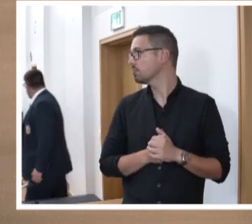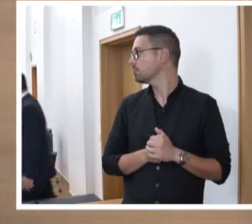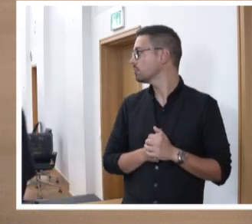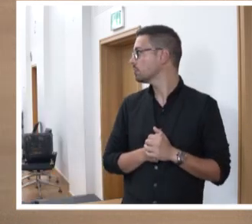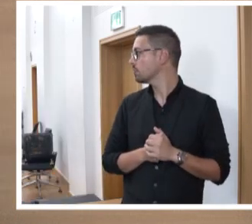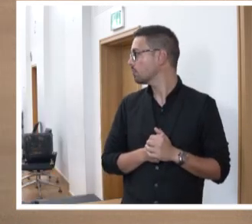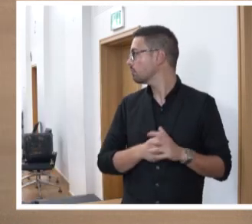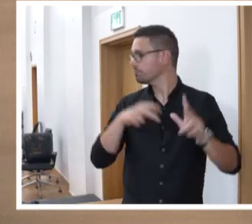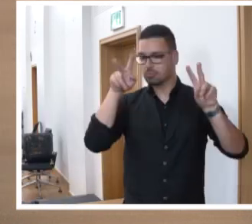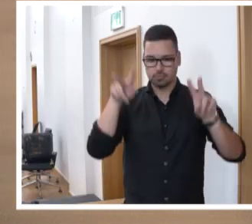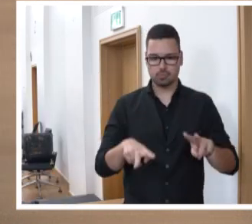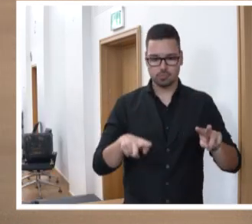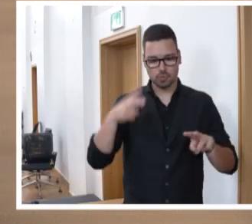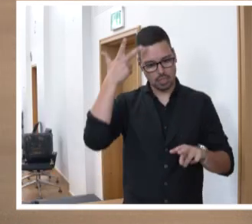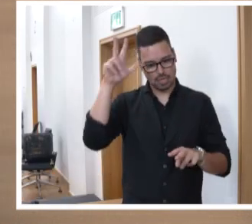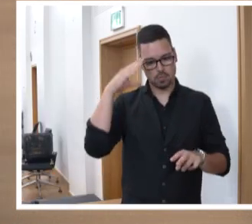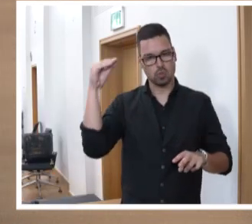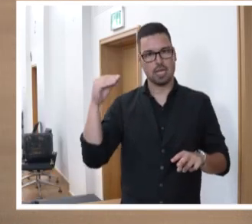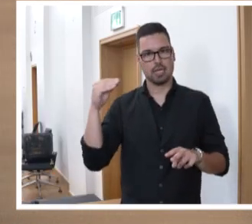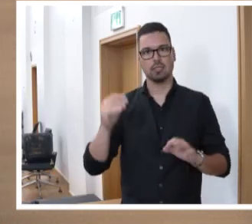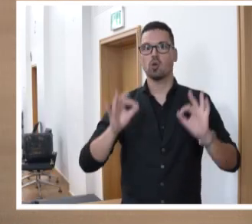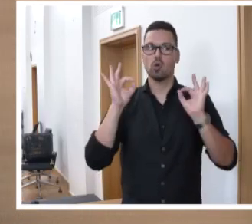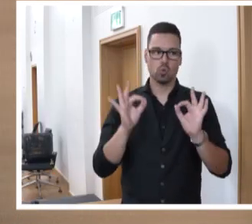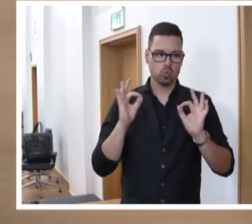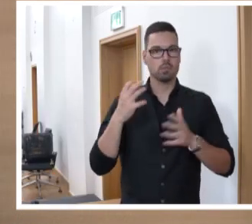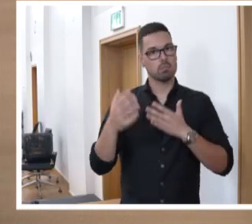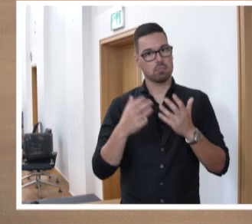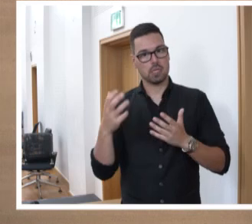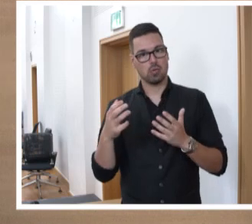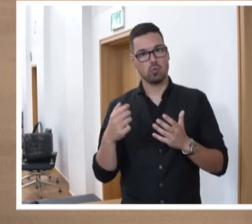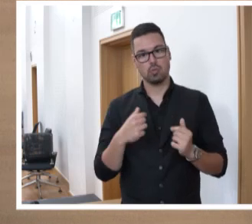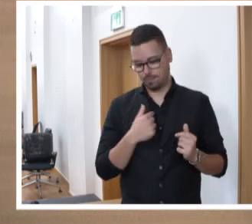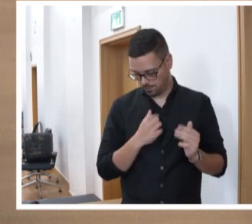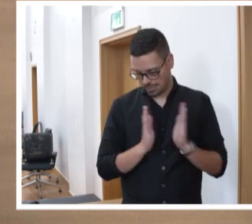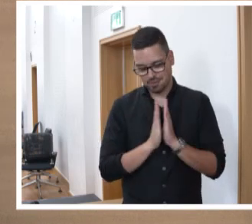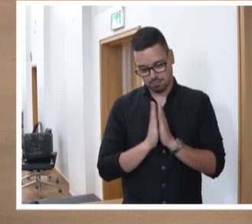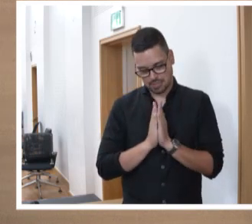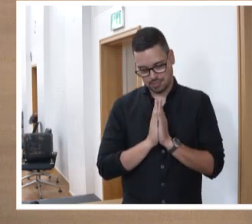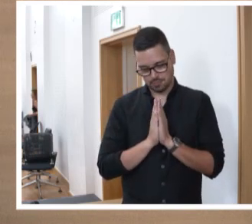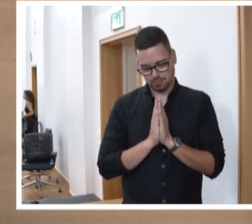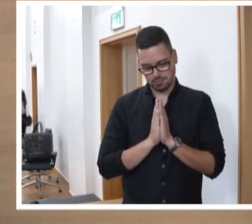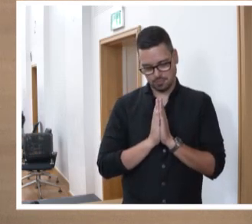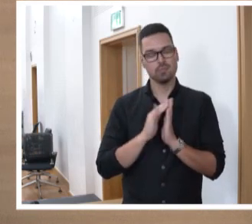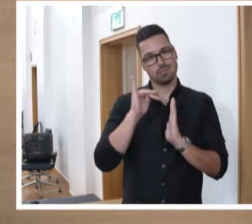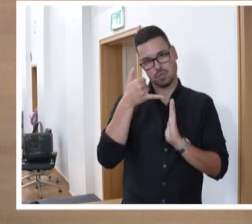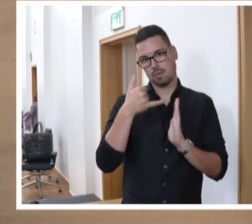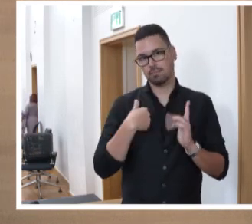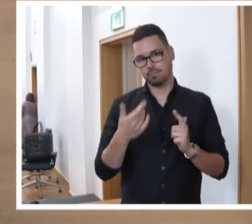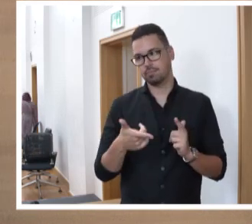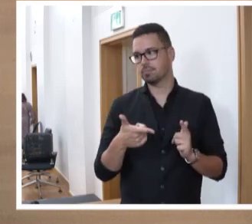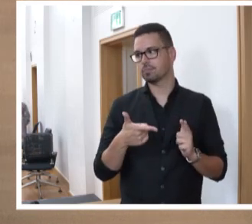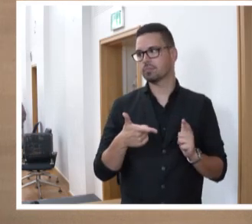Sehr geehrte Damen und Herren, einem guten Brauch entsprechend folge ich gerne der Bitte der Fraktionen und bringe ihren